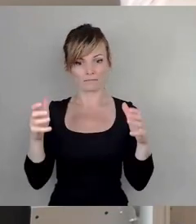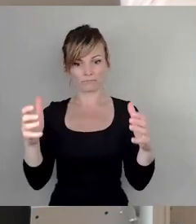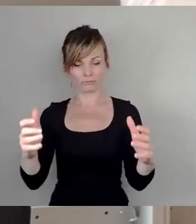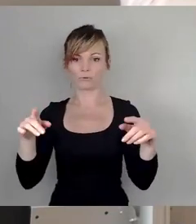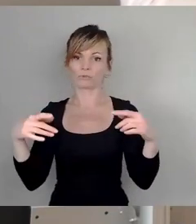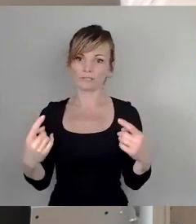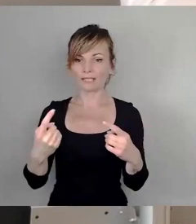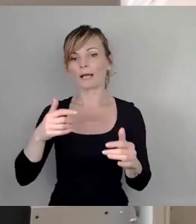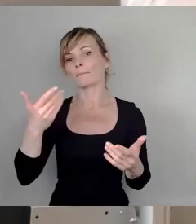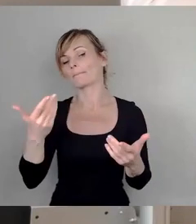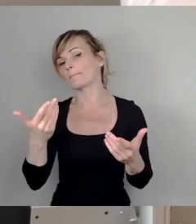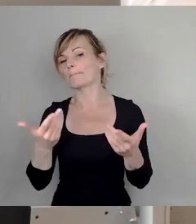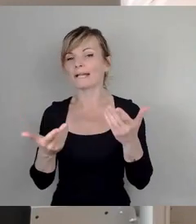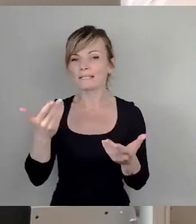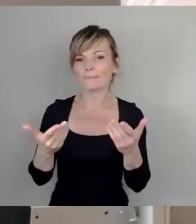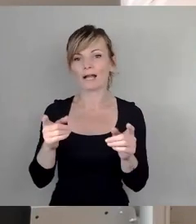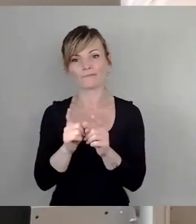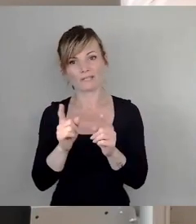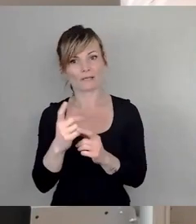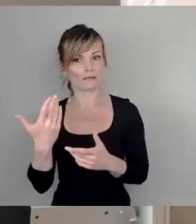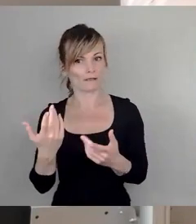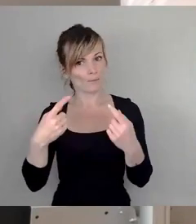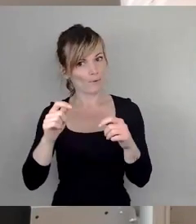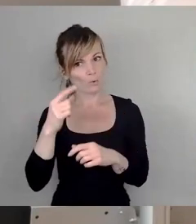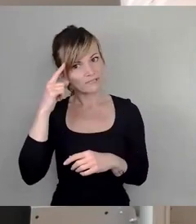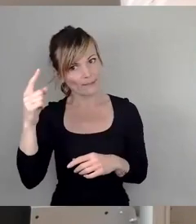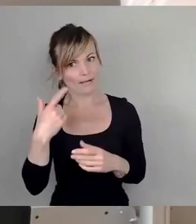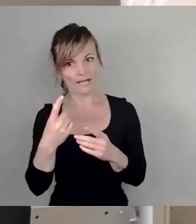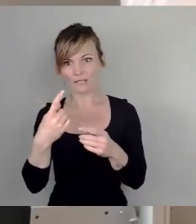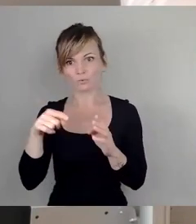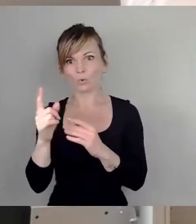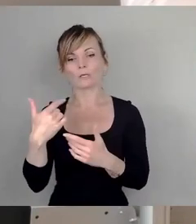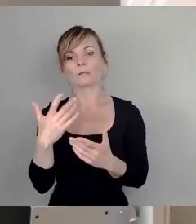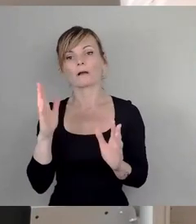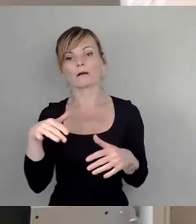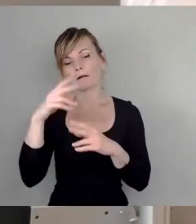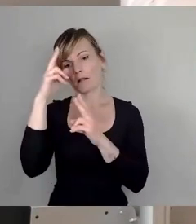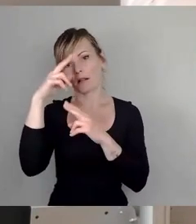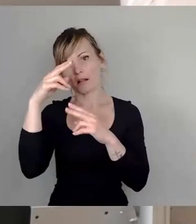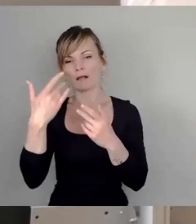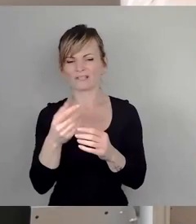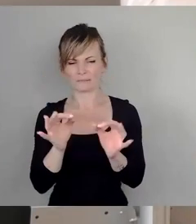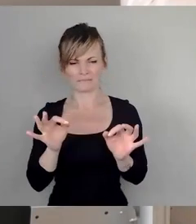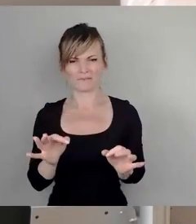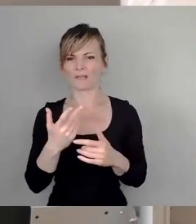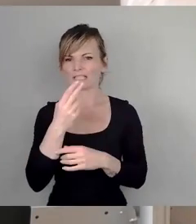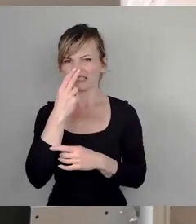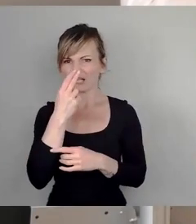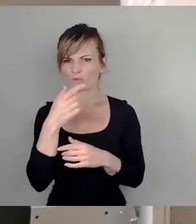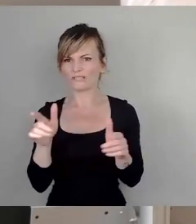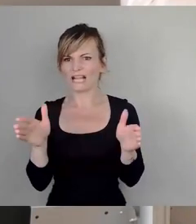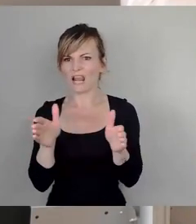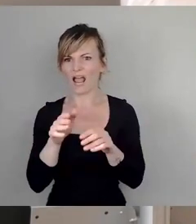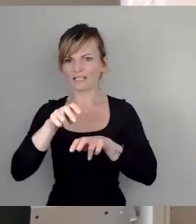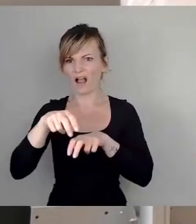dass irgendein Baudenkmal mit einmal durch leihenhafte Hand mit einer Kleingartenidylle und einer, wenn man sagen,